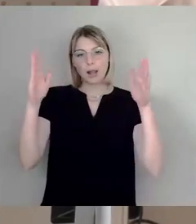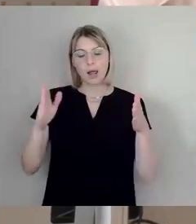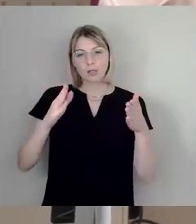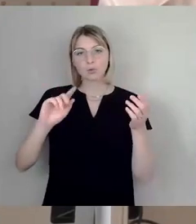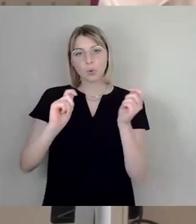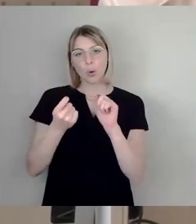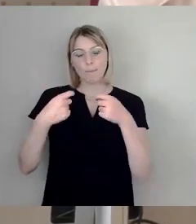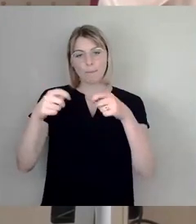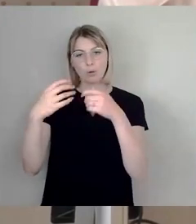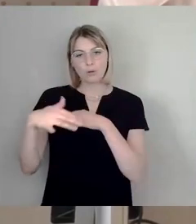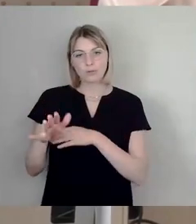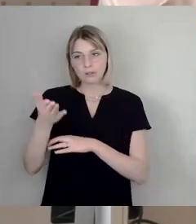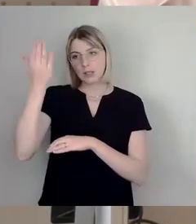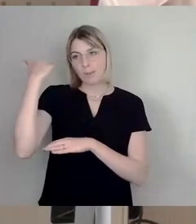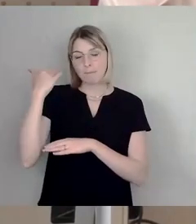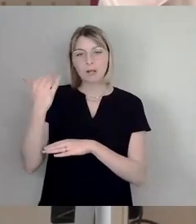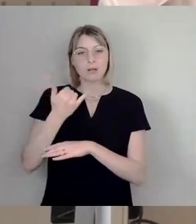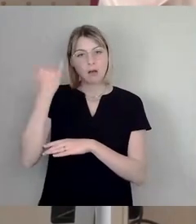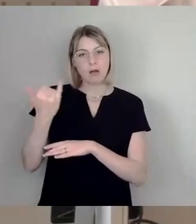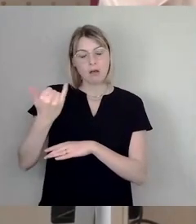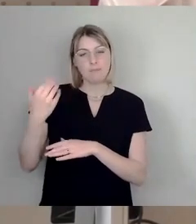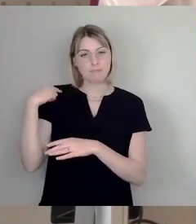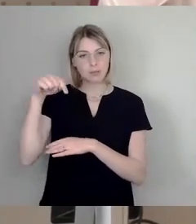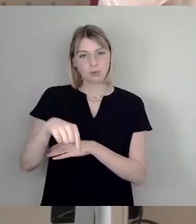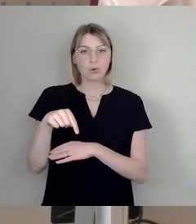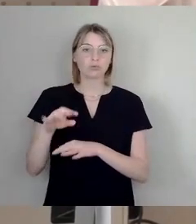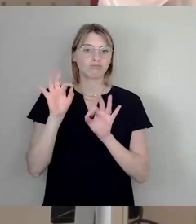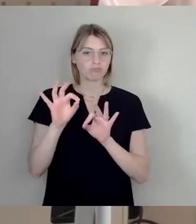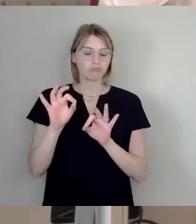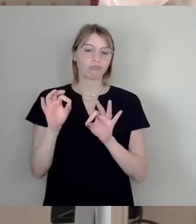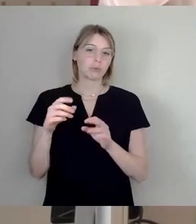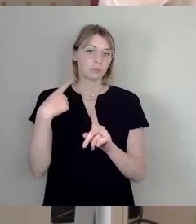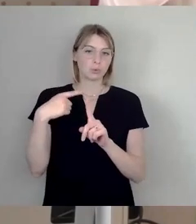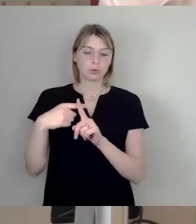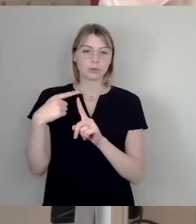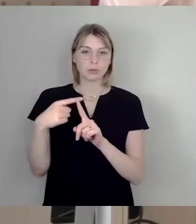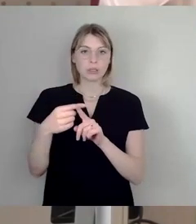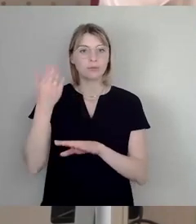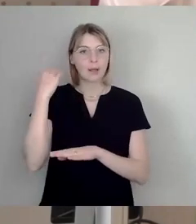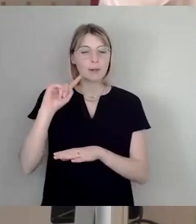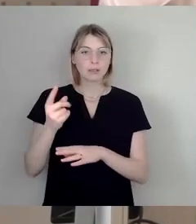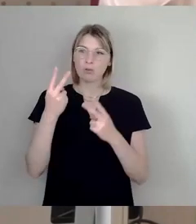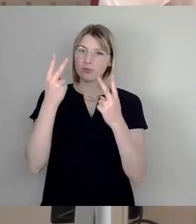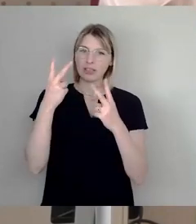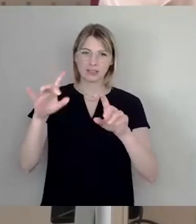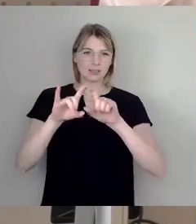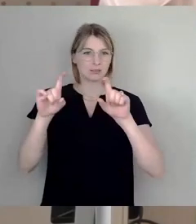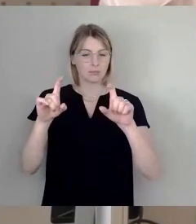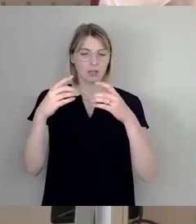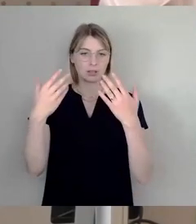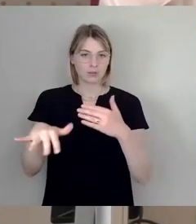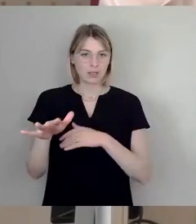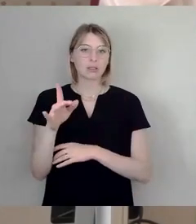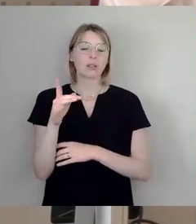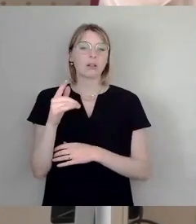Erfolgsprojekte in den letzten Jahren, damals dem Denkmalschutz sehr hohe Priorität eingeräumt. Wir haben dann aber auch gesehen, dass in den